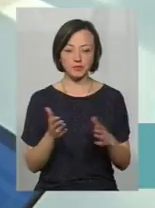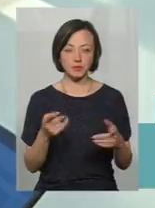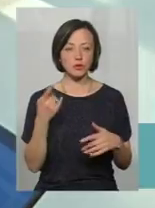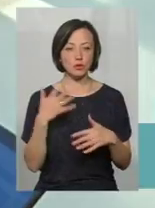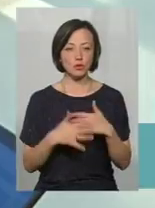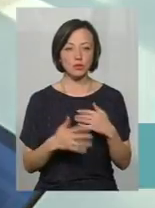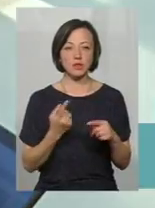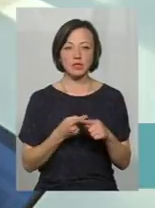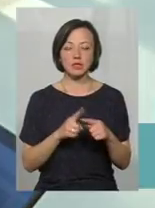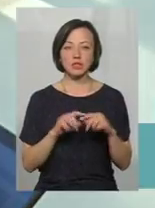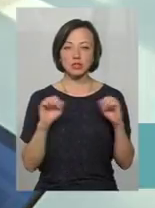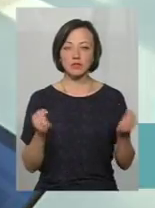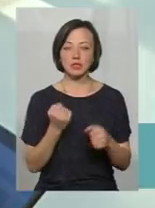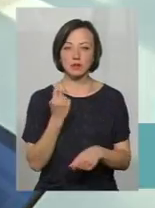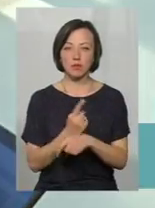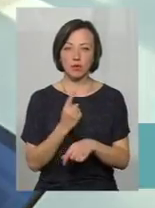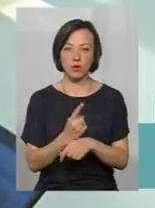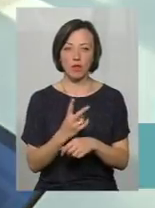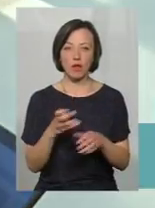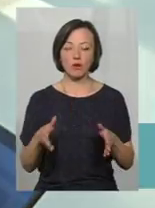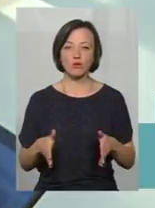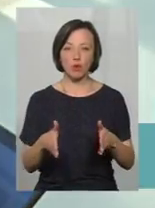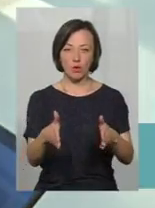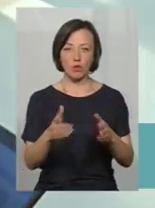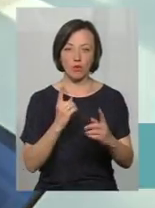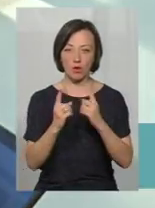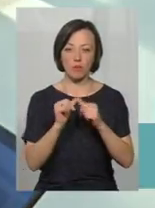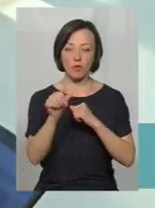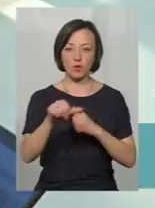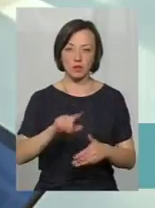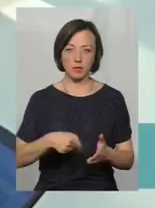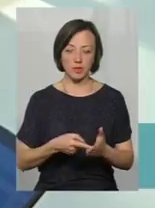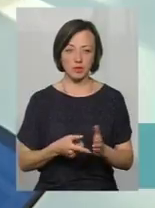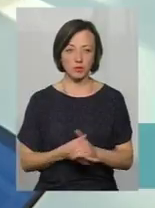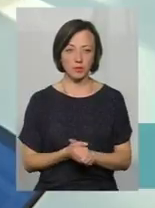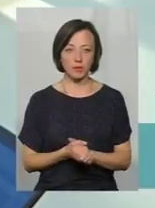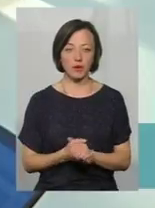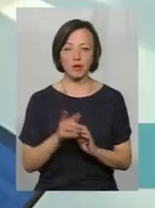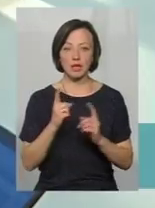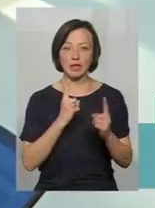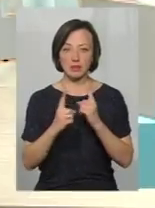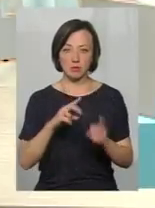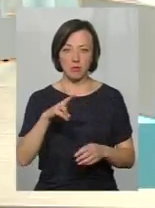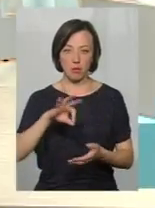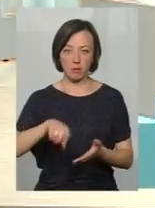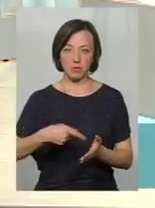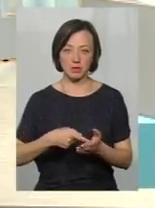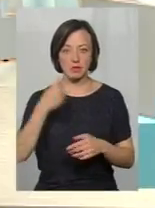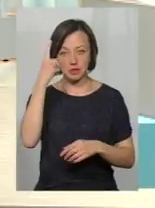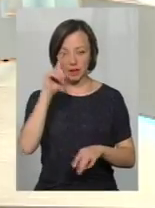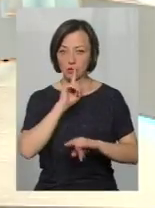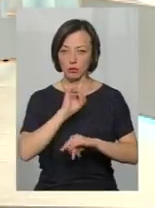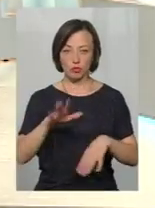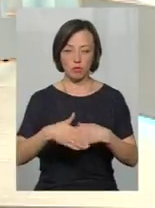зрозуміло, що це швидкість, яка заборонена на дорогах, тобто поза містом, а вони так їздять по місту і знають, що вони не будуть